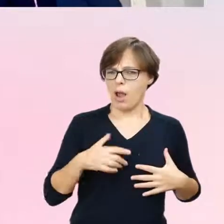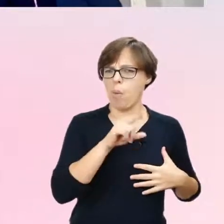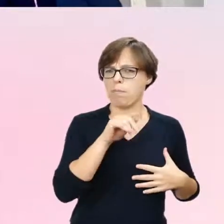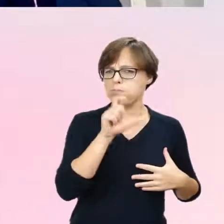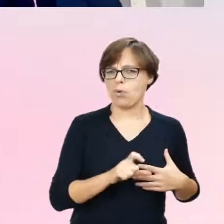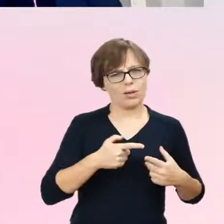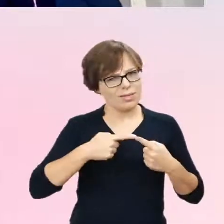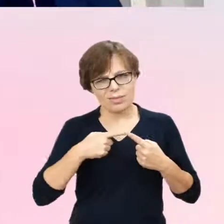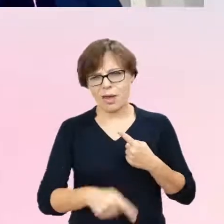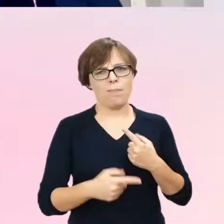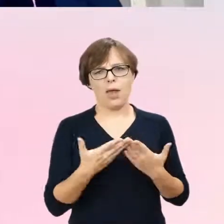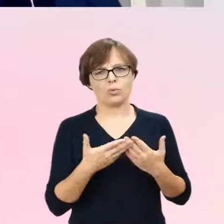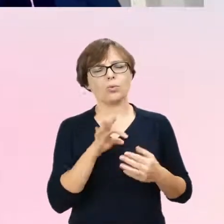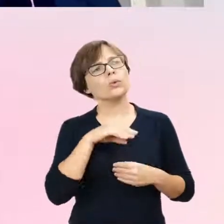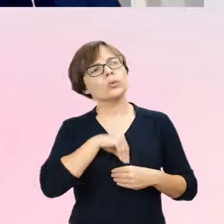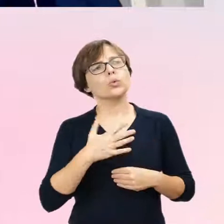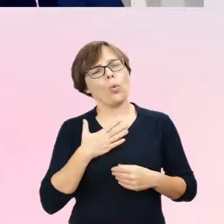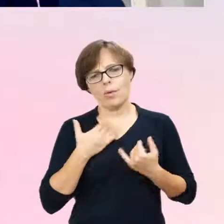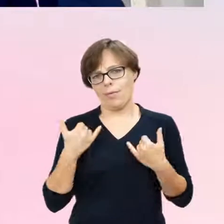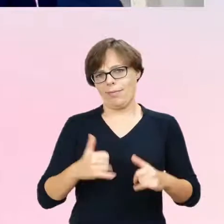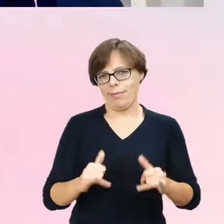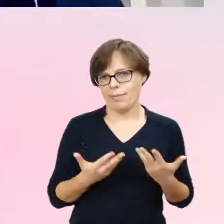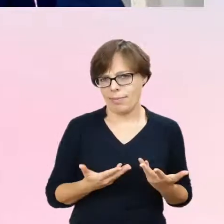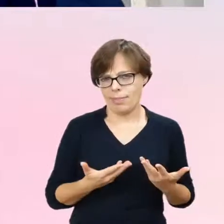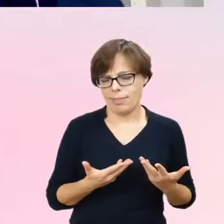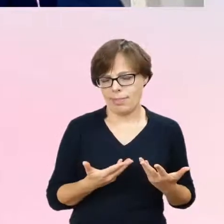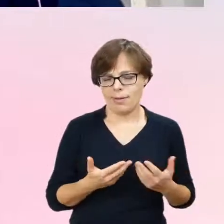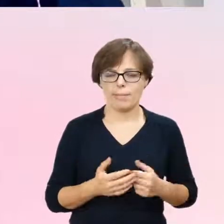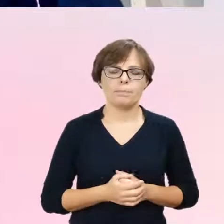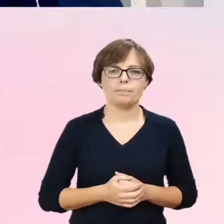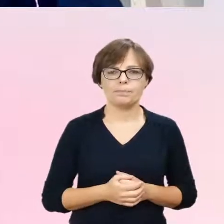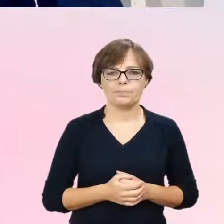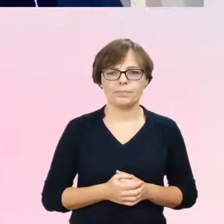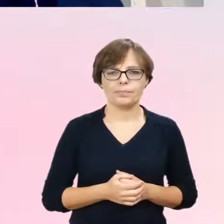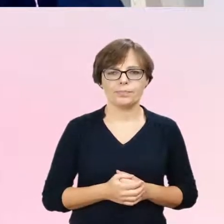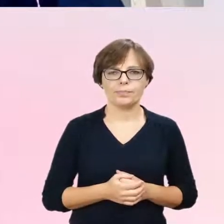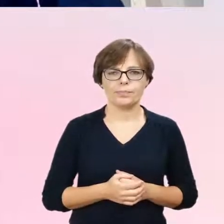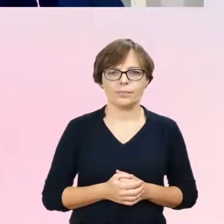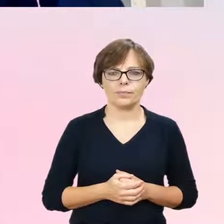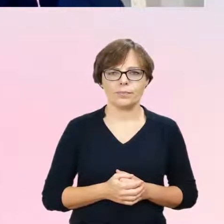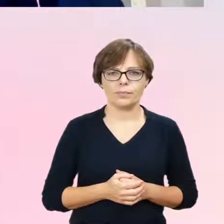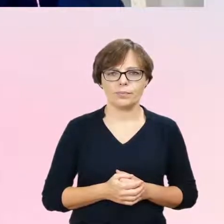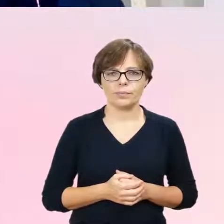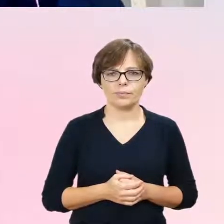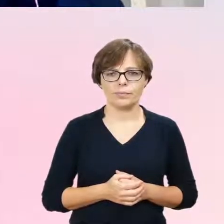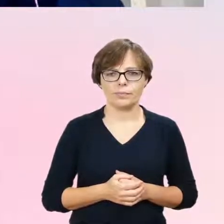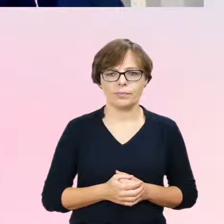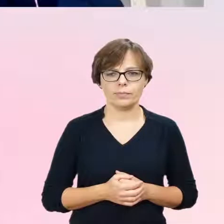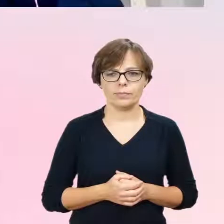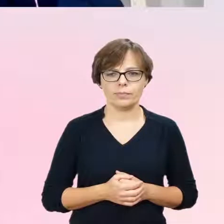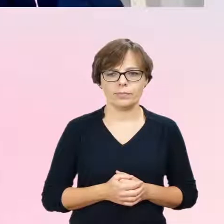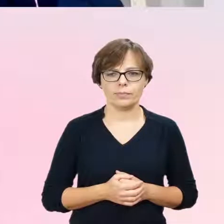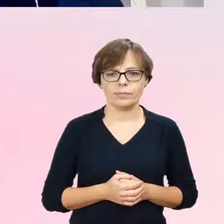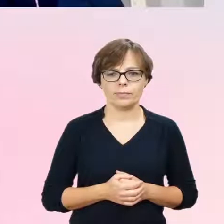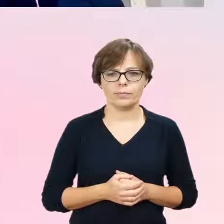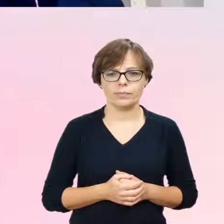płci subiektywnej, tą, którą dana osoba prezentuje, tak, o